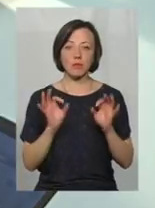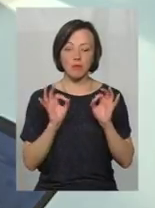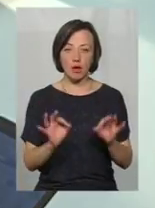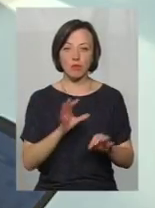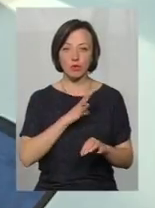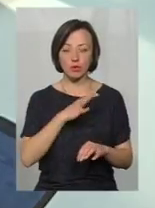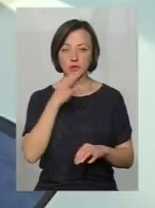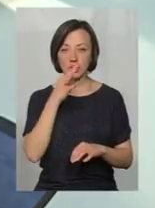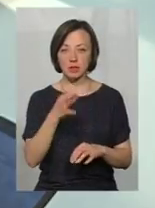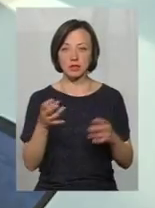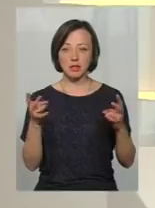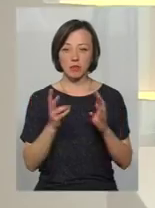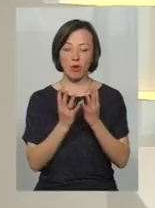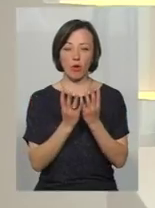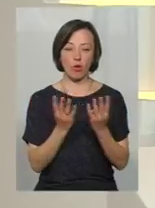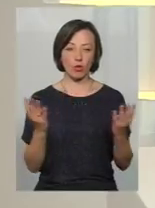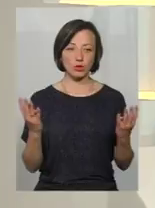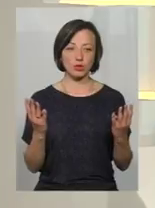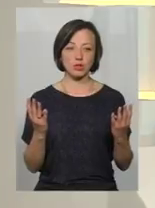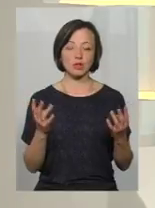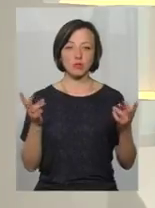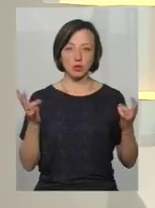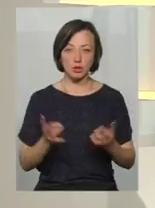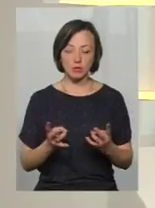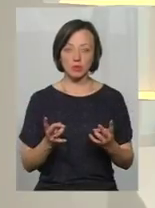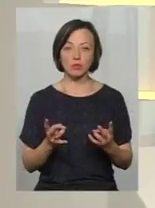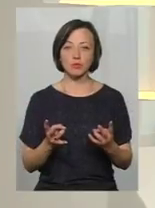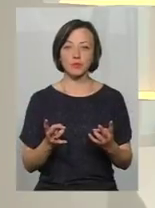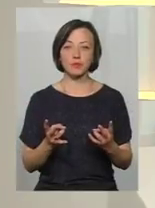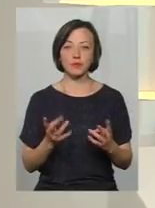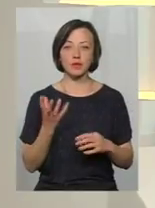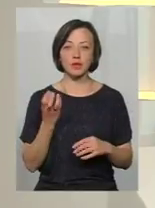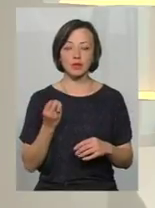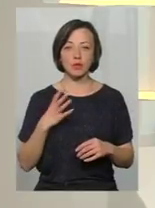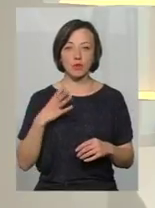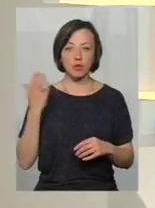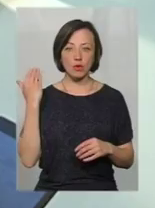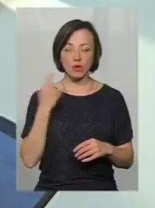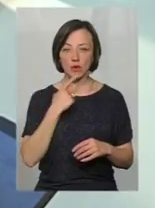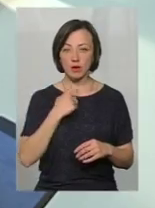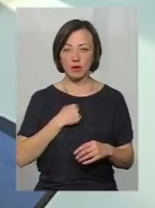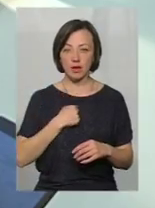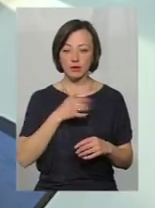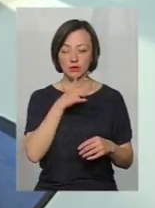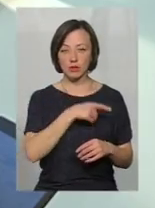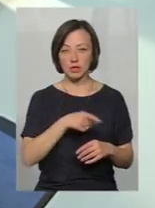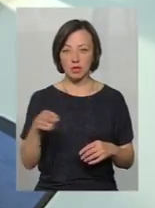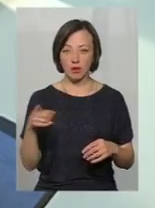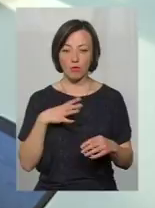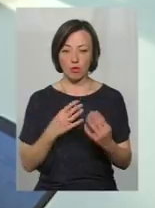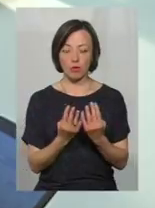було сказано, що там потрібне огородження. Огородження було ще при радянських часах,